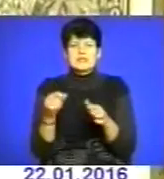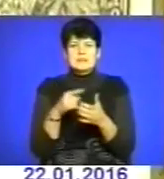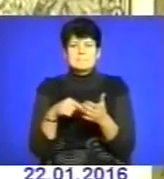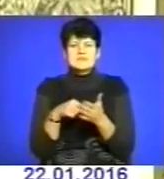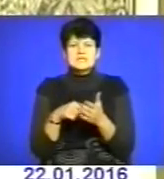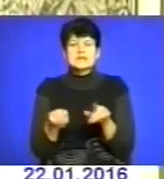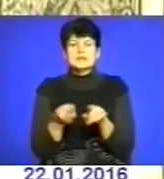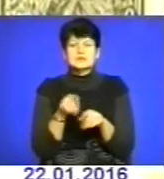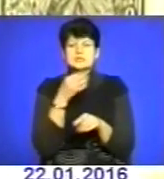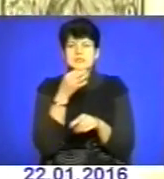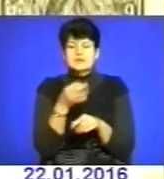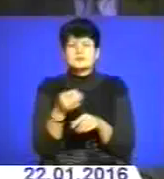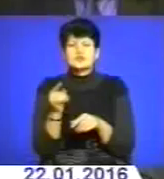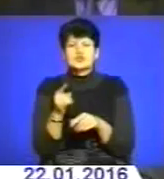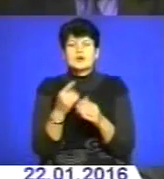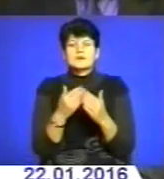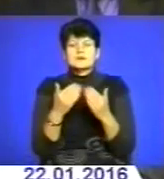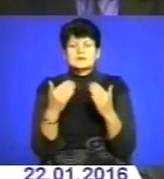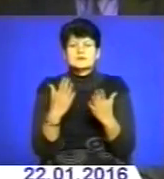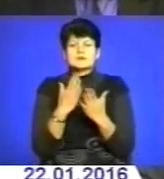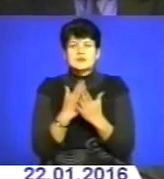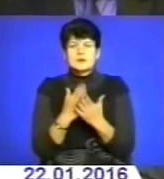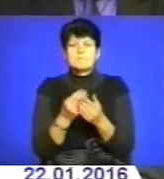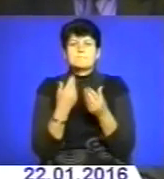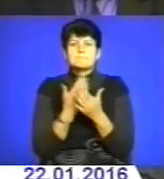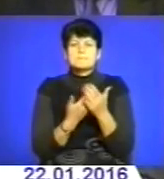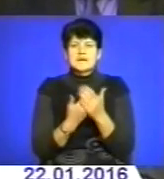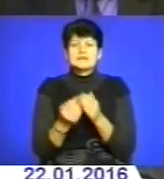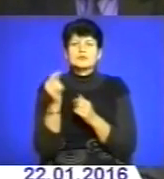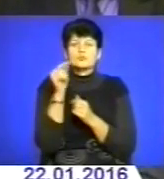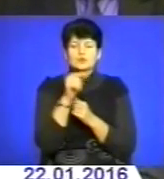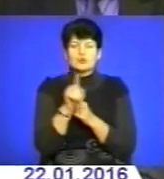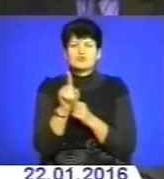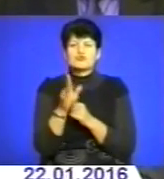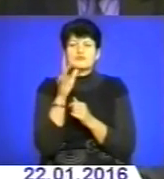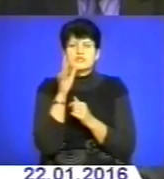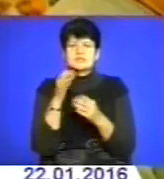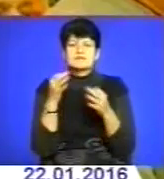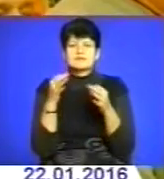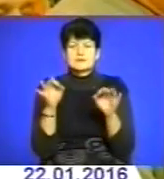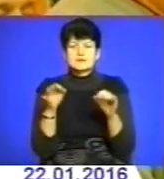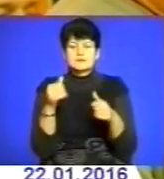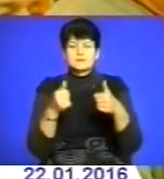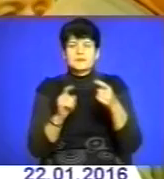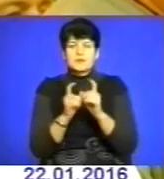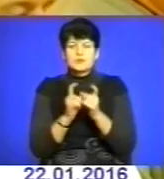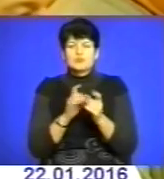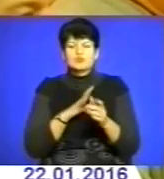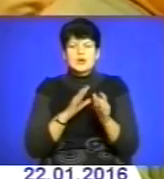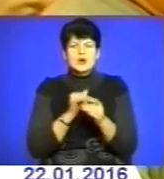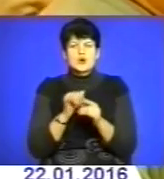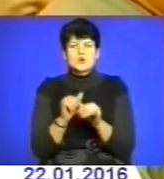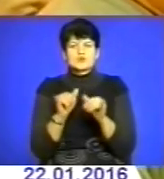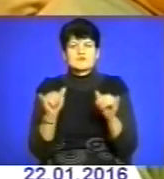Також варто зазначити, що експозиція служить яскравим прикладом того, що у часи визвольних змагань на високому рівні була розвинута